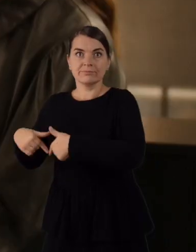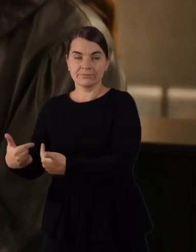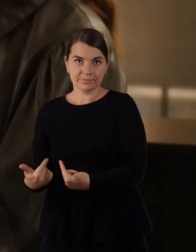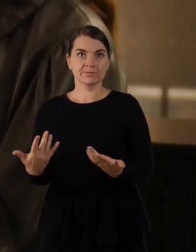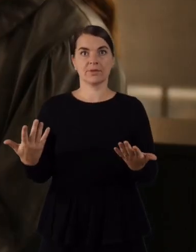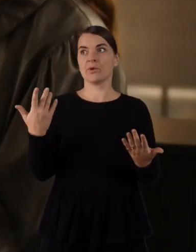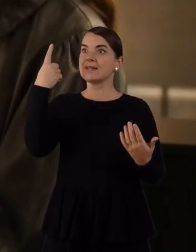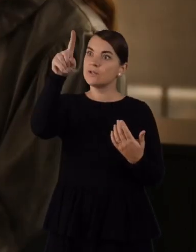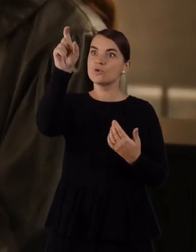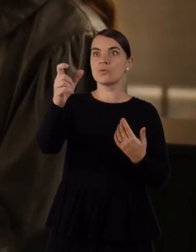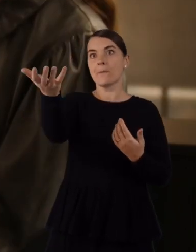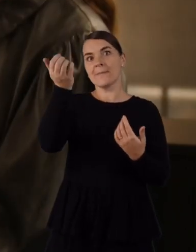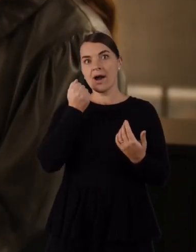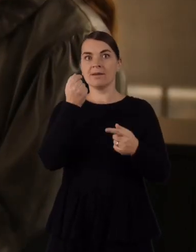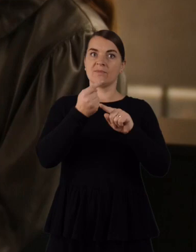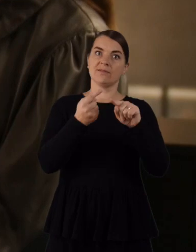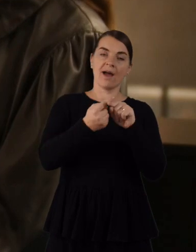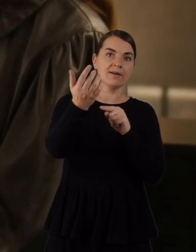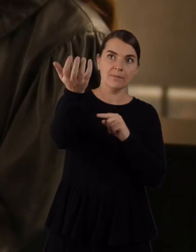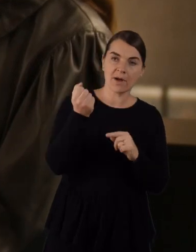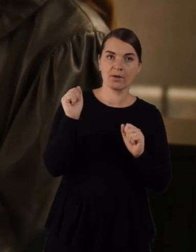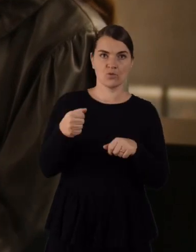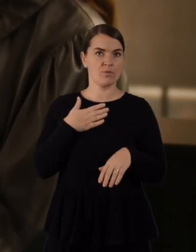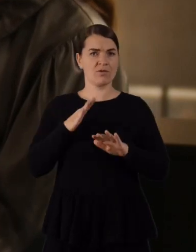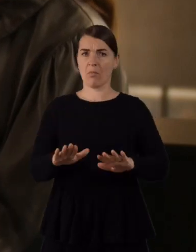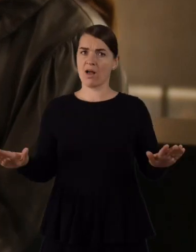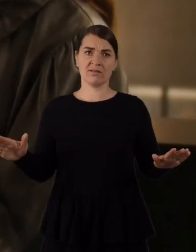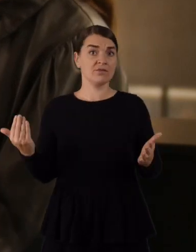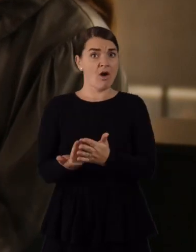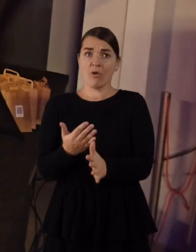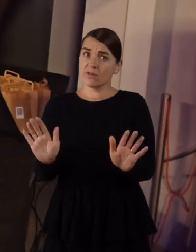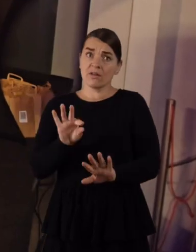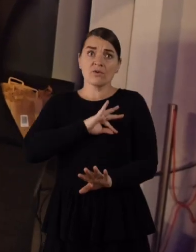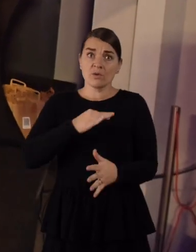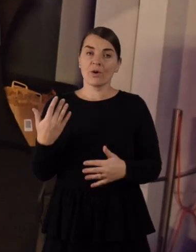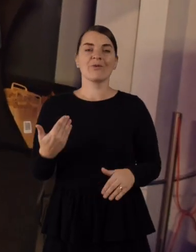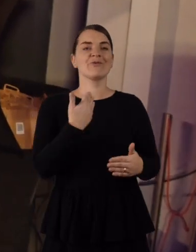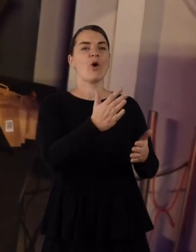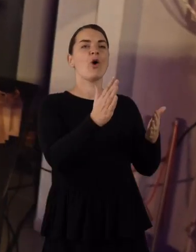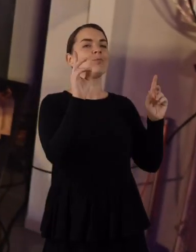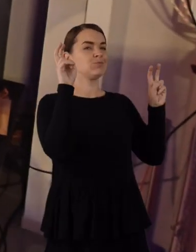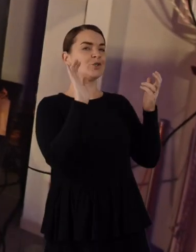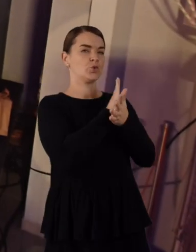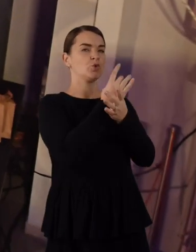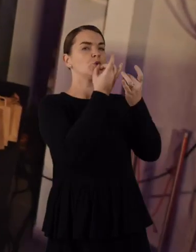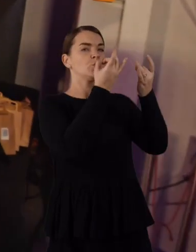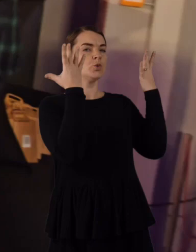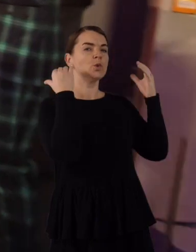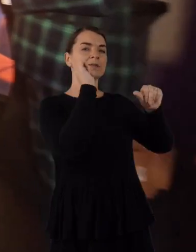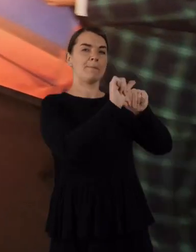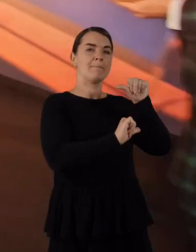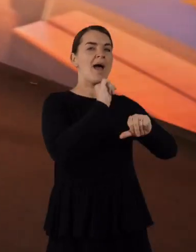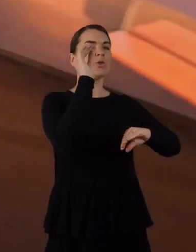ir naudojasi. Arba naudoji panaudotus rūbus, panaudotus daiktus, pusė panaudobaldų yra panaudotų. Laimėti atliekų kultūros,